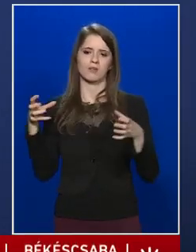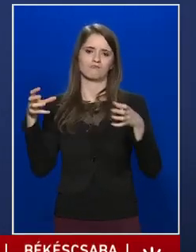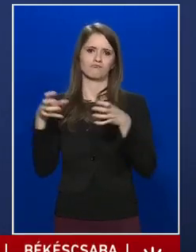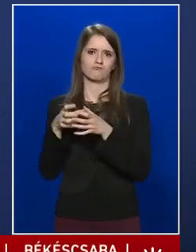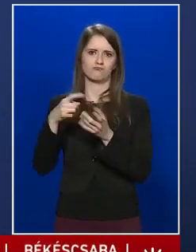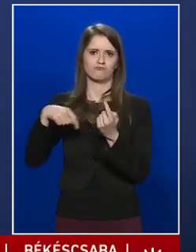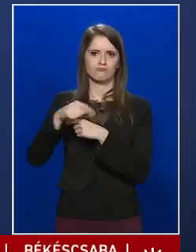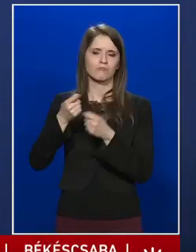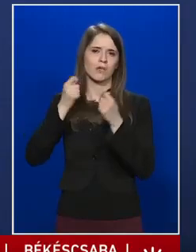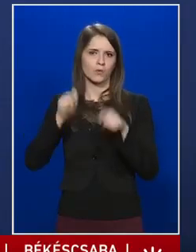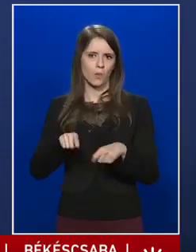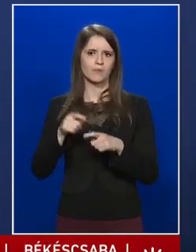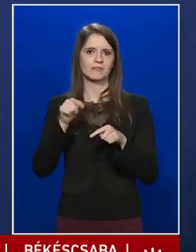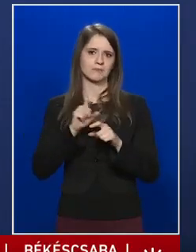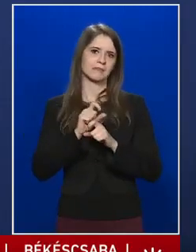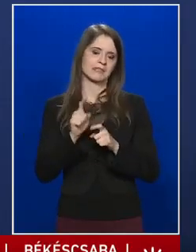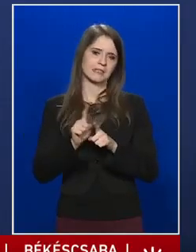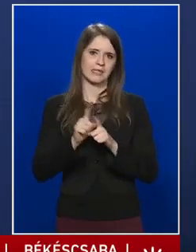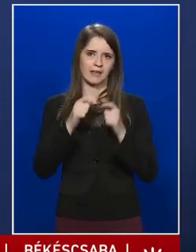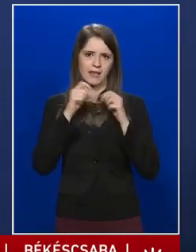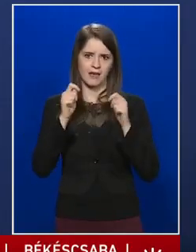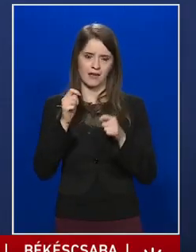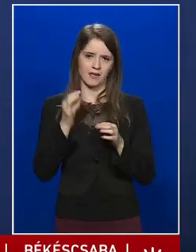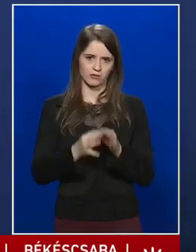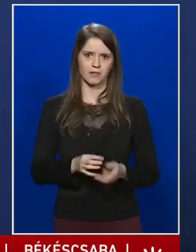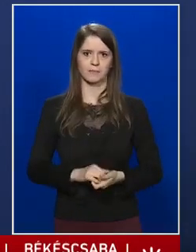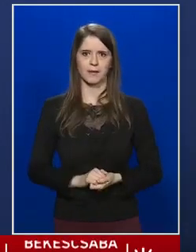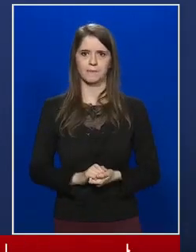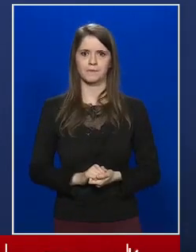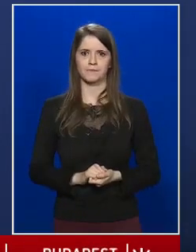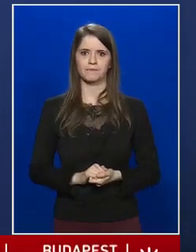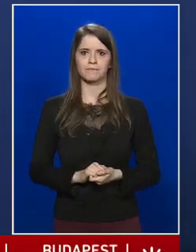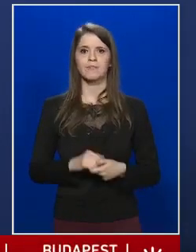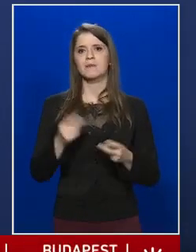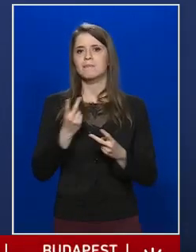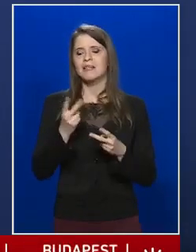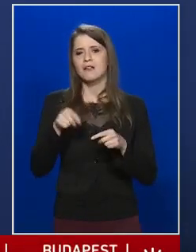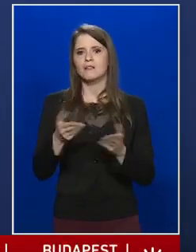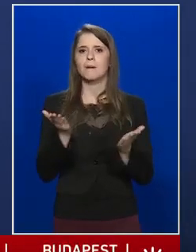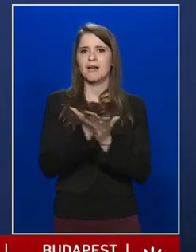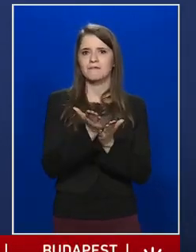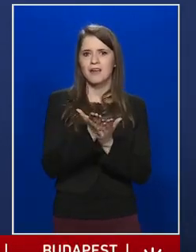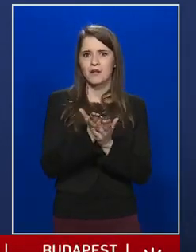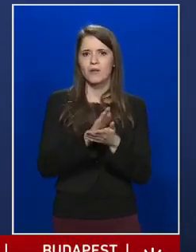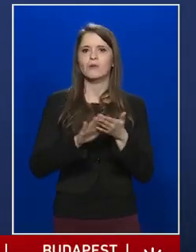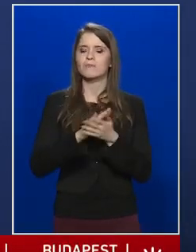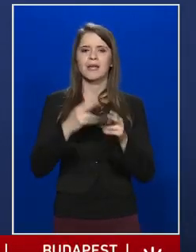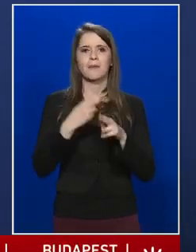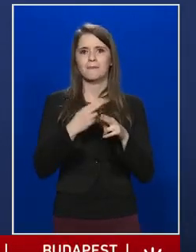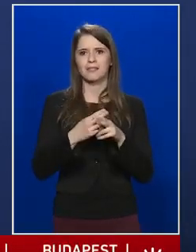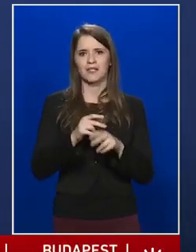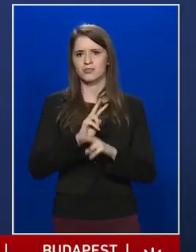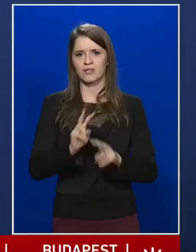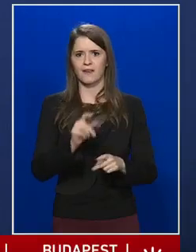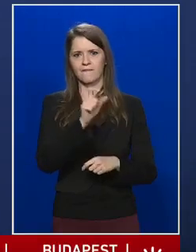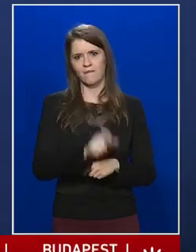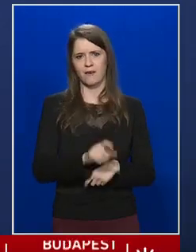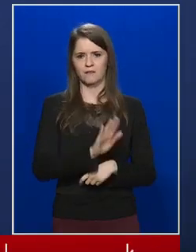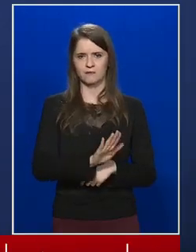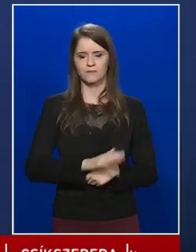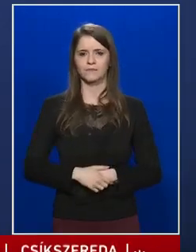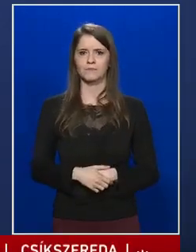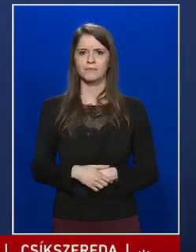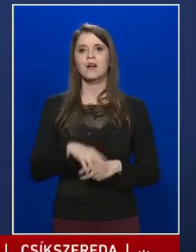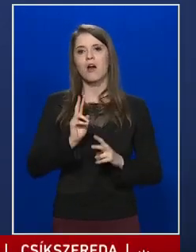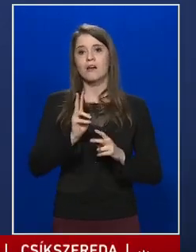ebben az esetben. Természetesen annak megfelelően, amilyen betegségben szenved az illető, akit